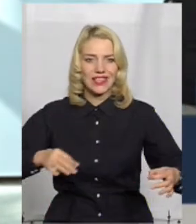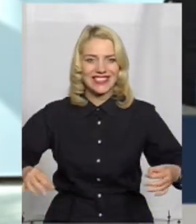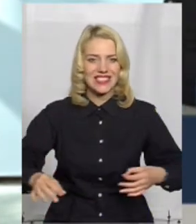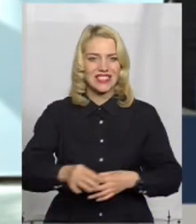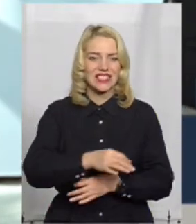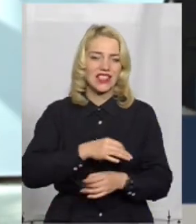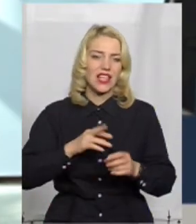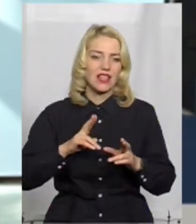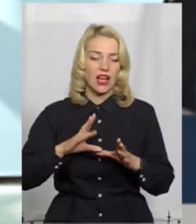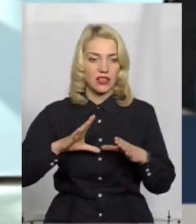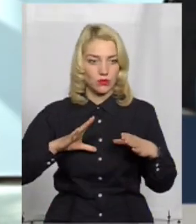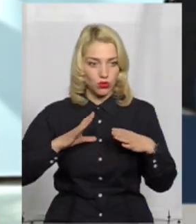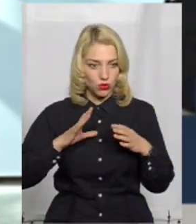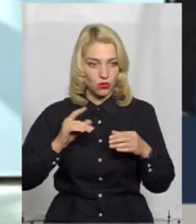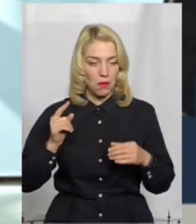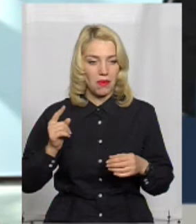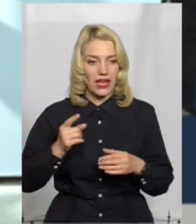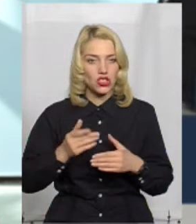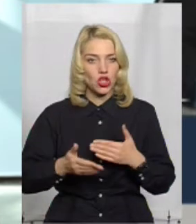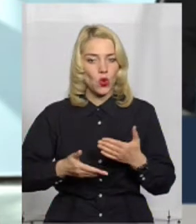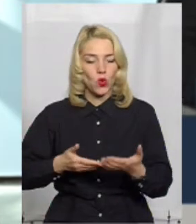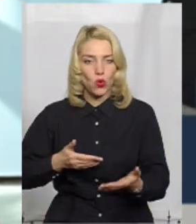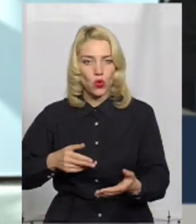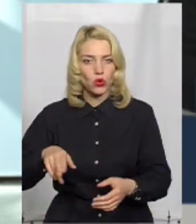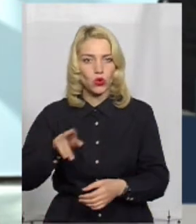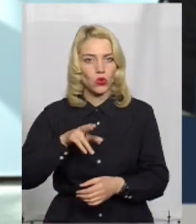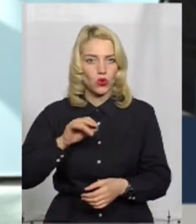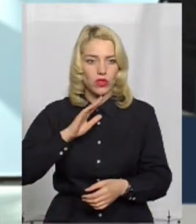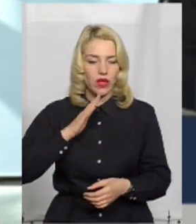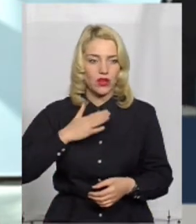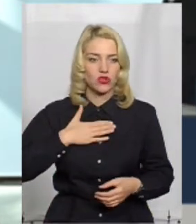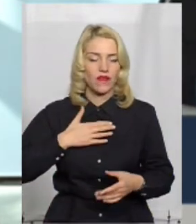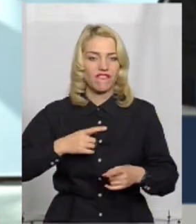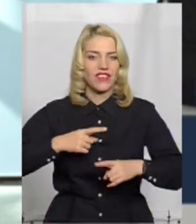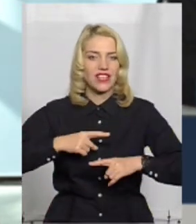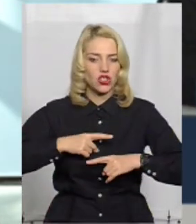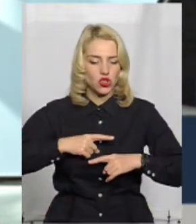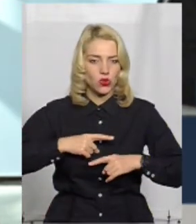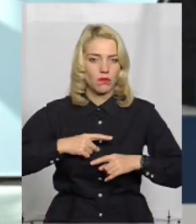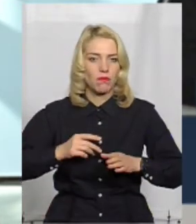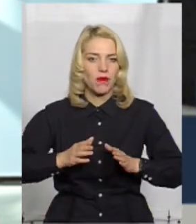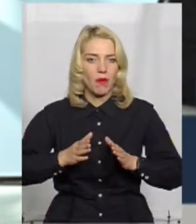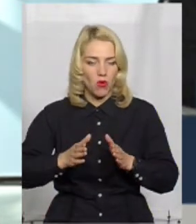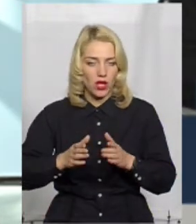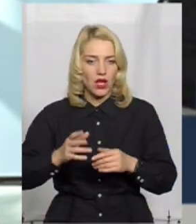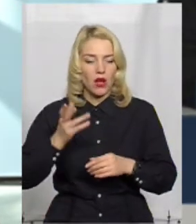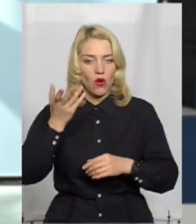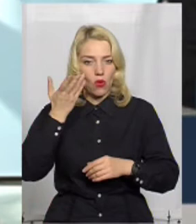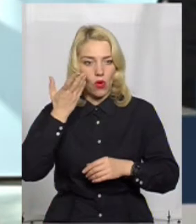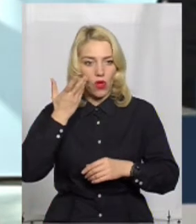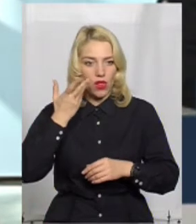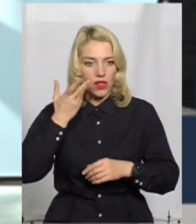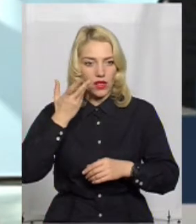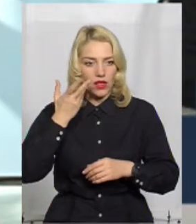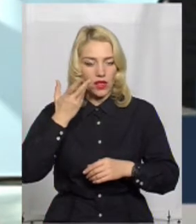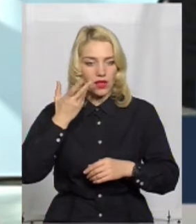і був перший крок до нашої цієї фінішної прямої. Я